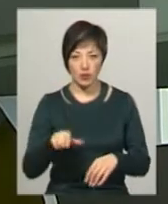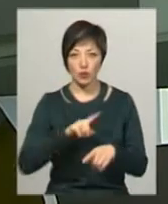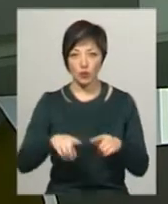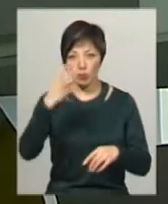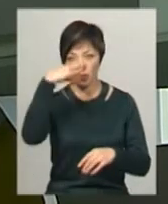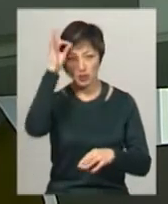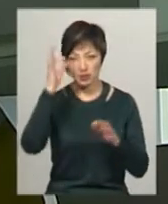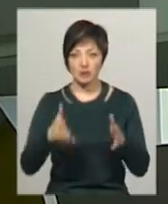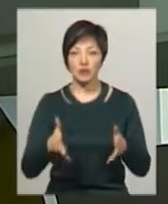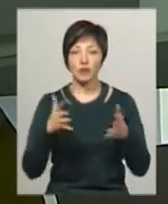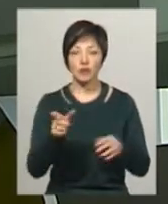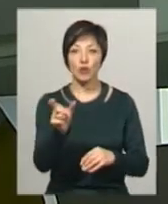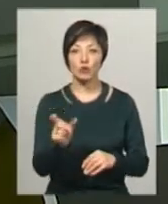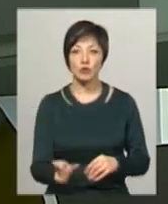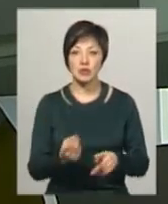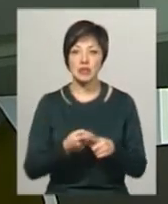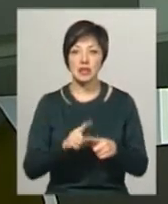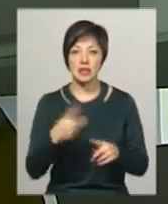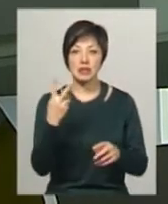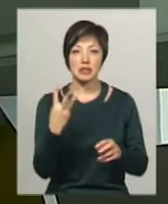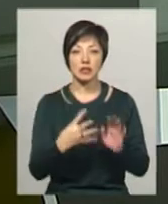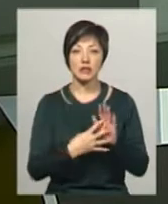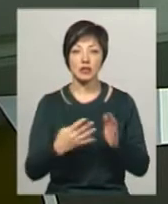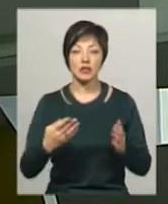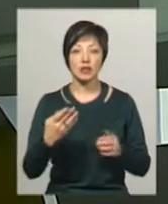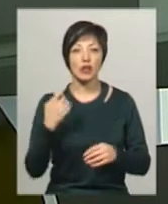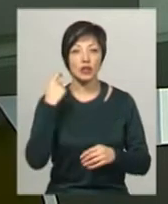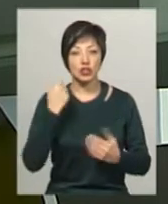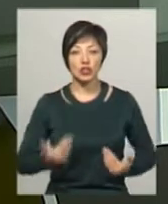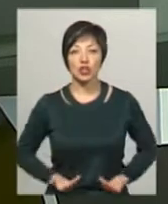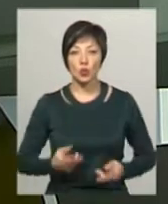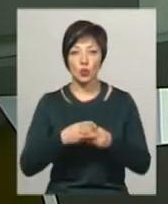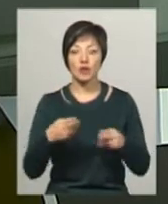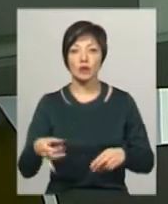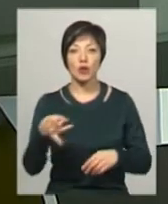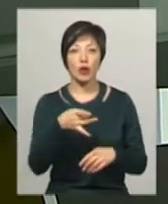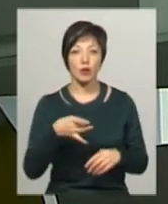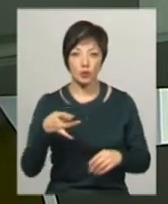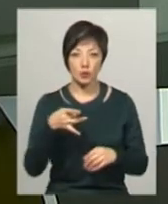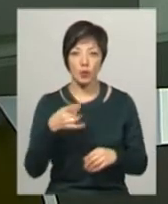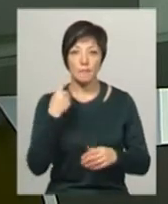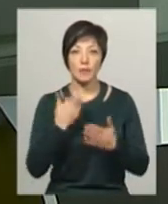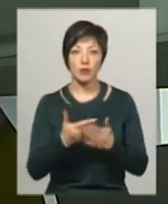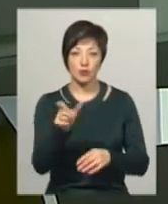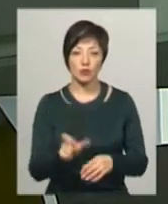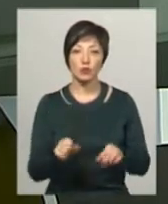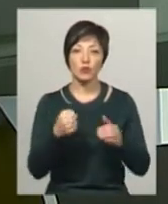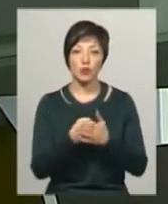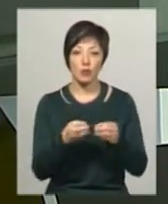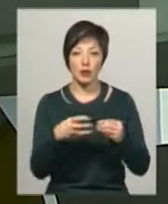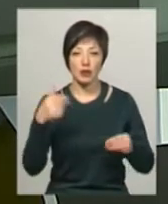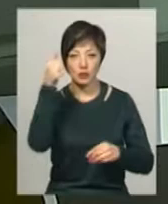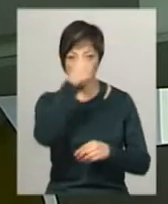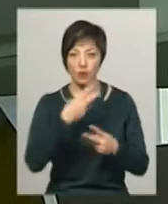поліцейські встановили його особу. Це був 39-річний житель Дунеєвецького району. За словами Інни Глеги, підозрювані загрожують до 15